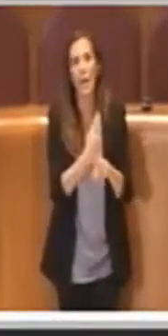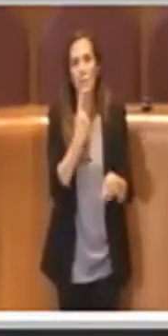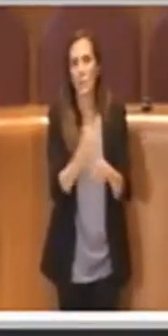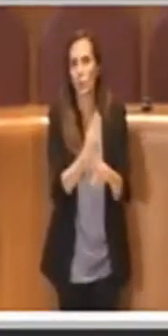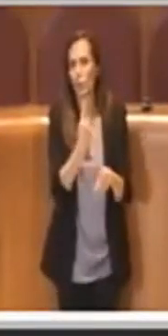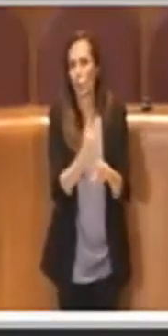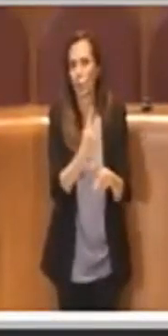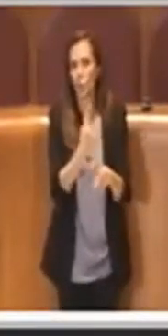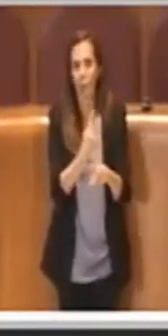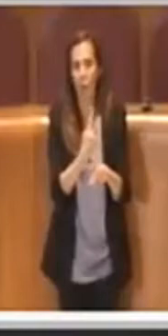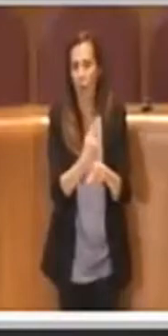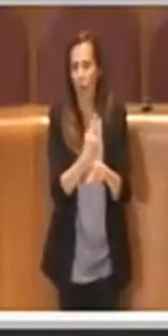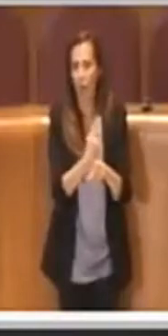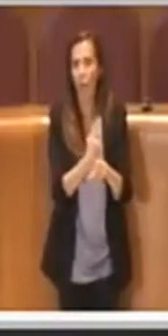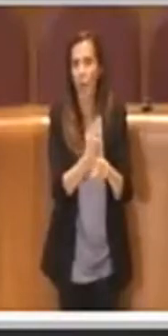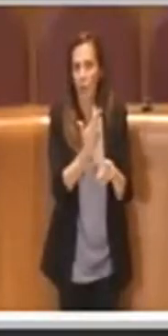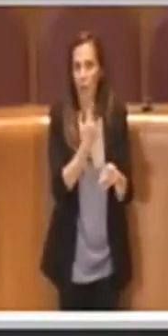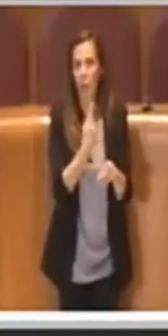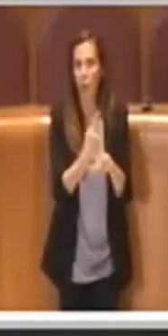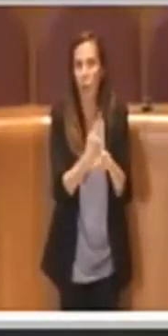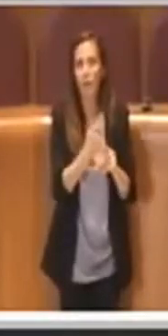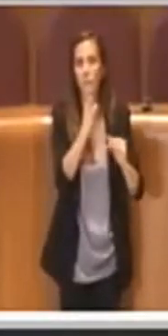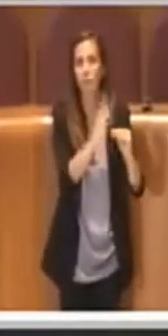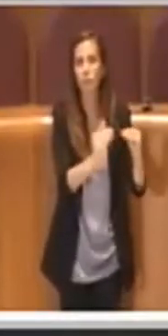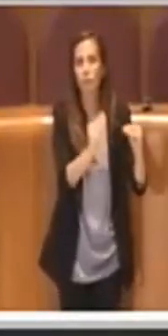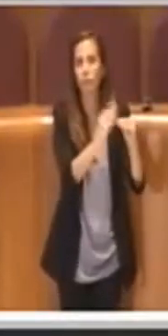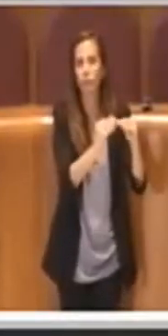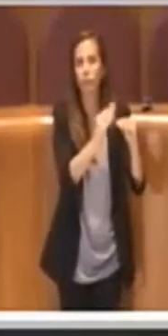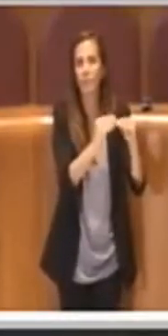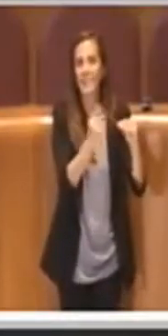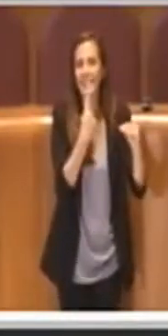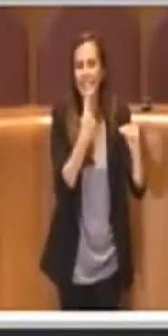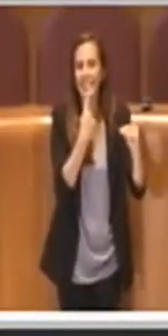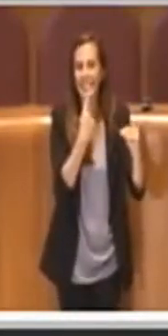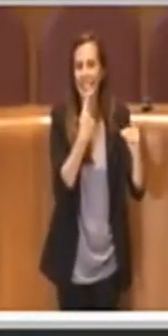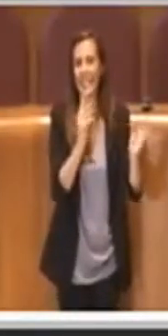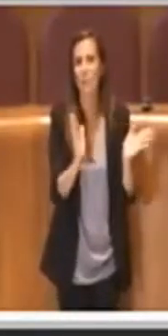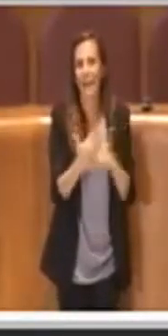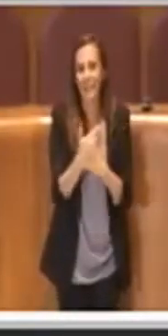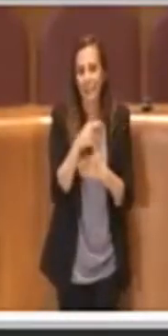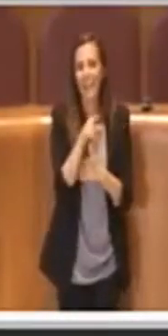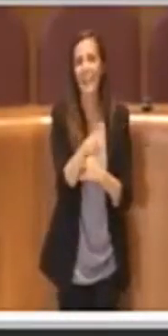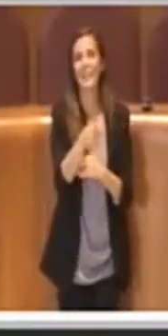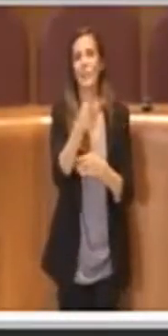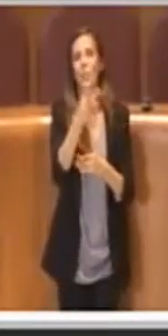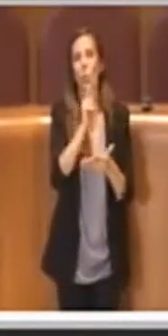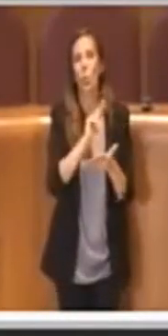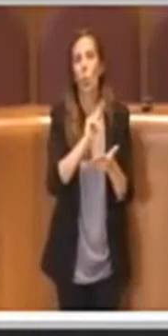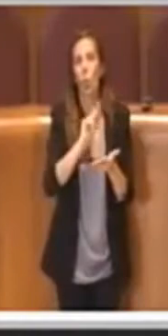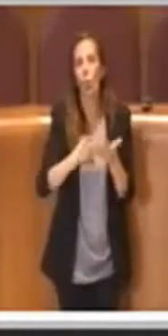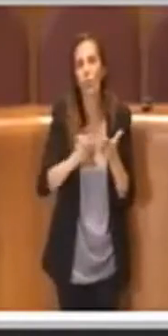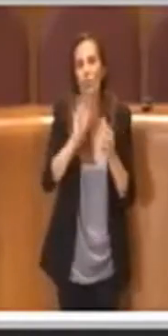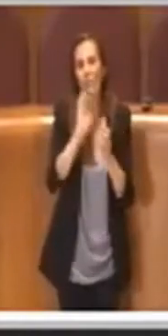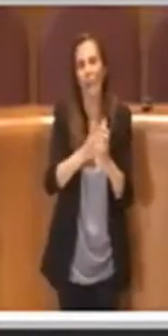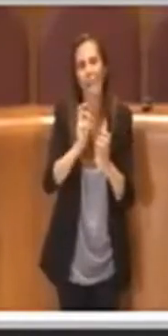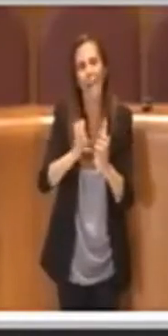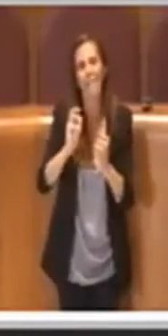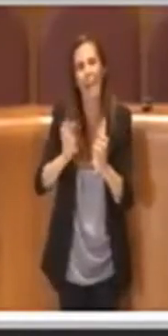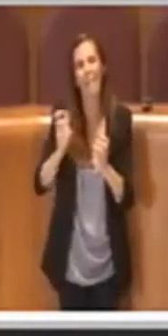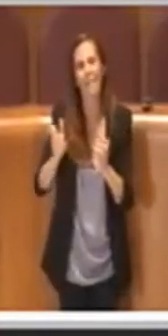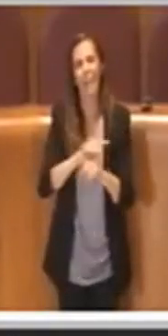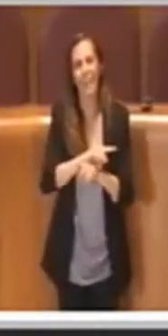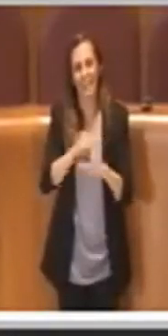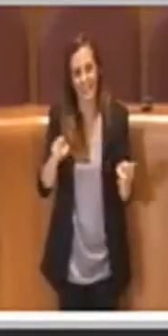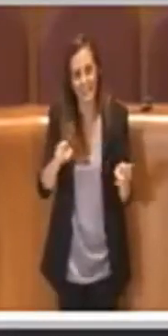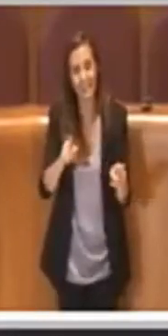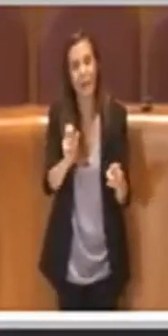indicate dal Dipartimento Sviluppo Economico, dal Sino, da tutti gli uffici che sono introdotti e che